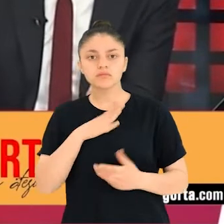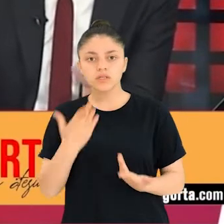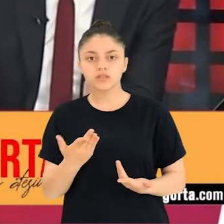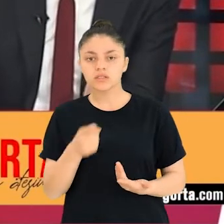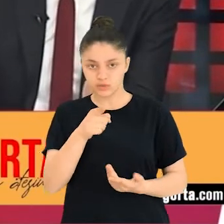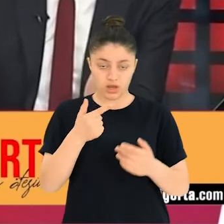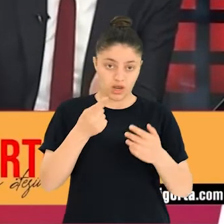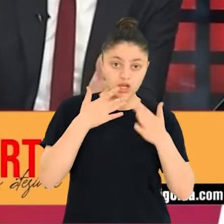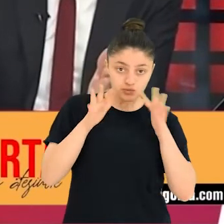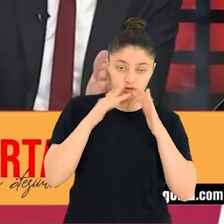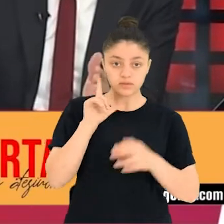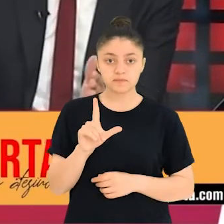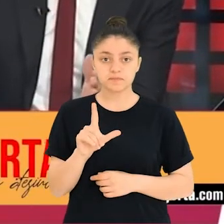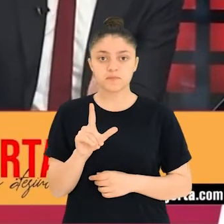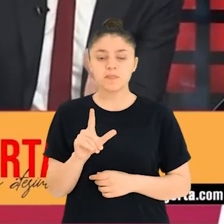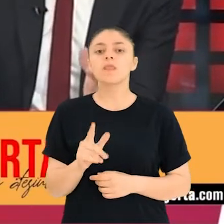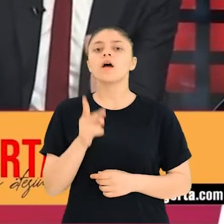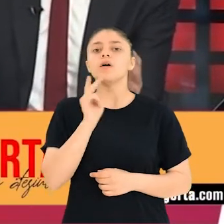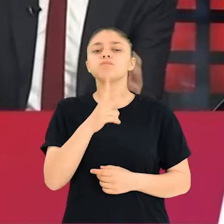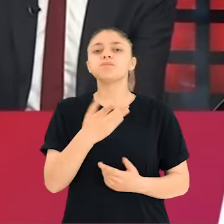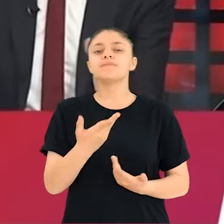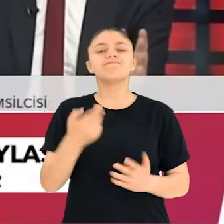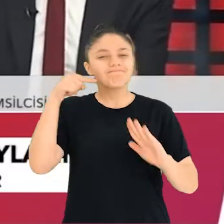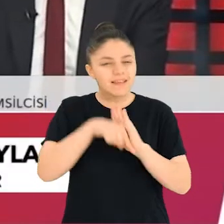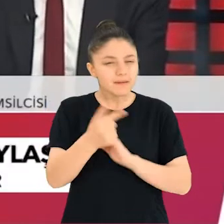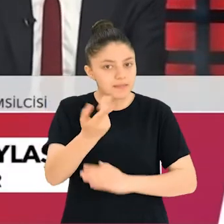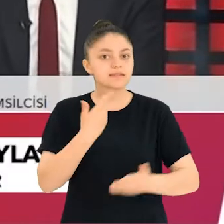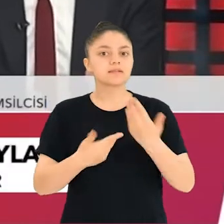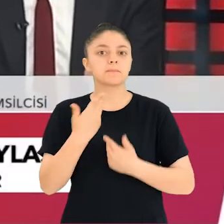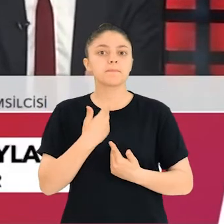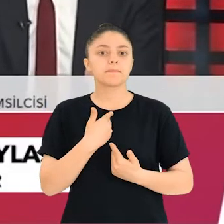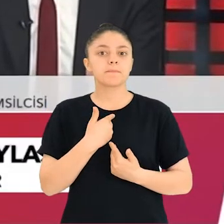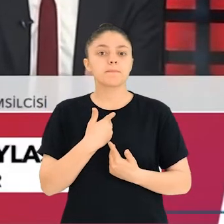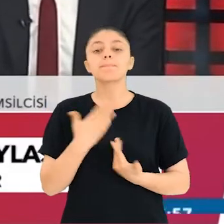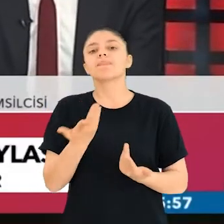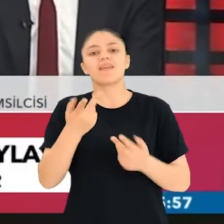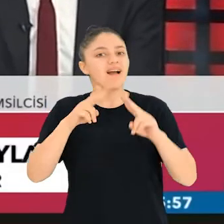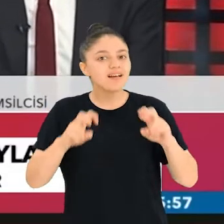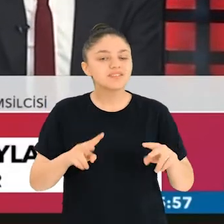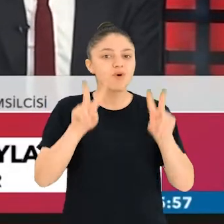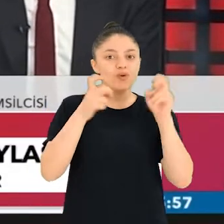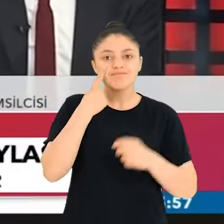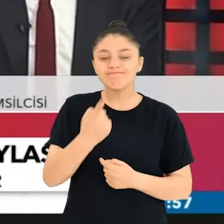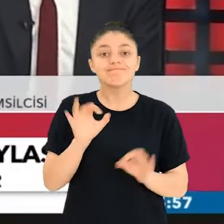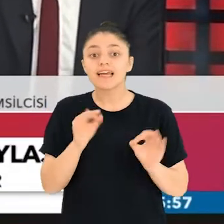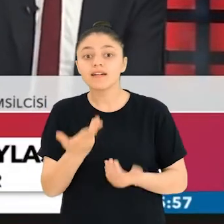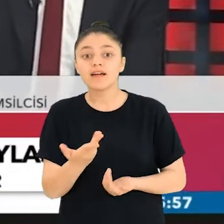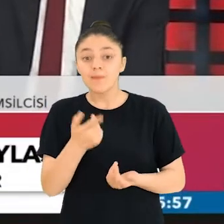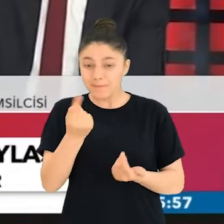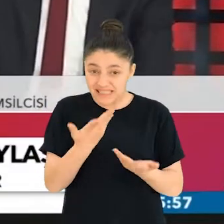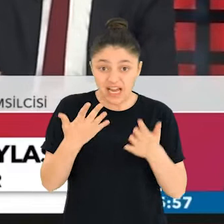istifam oluştu. Siz bunu açacaksınız. Ya verebileceğiniz maksimum ayrıntı nedir bu konuda? Bilmiyorum istihbaratlar nedir?